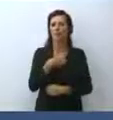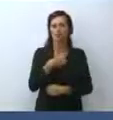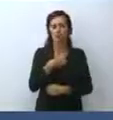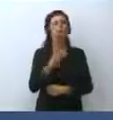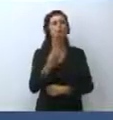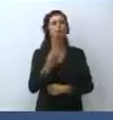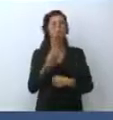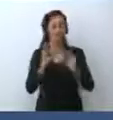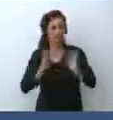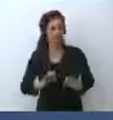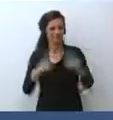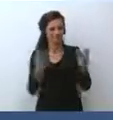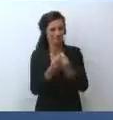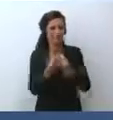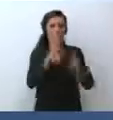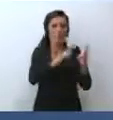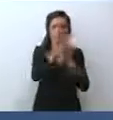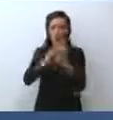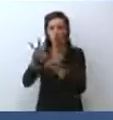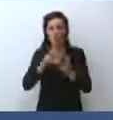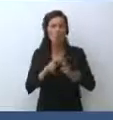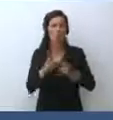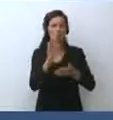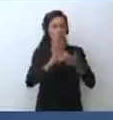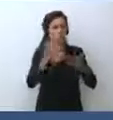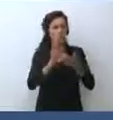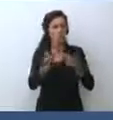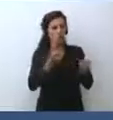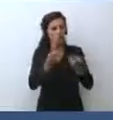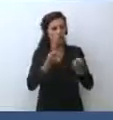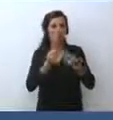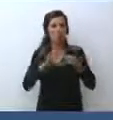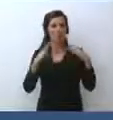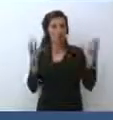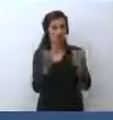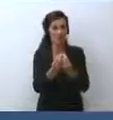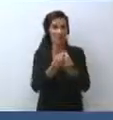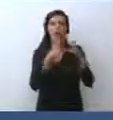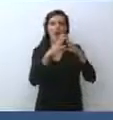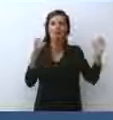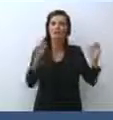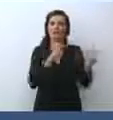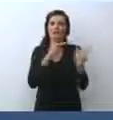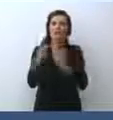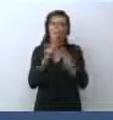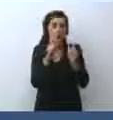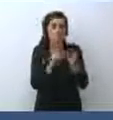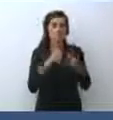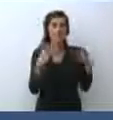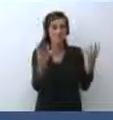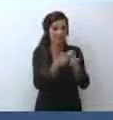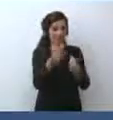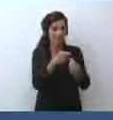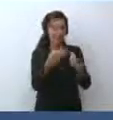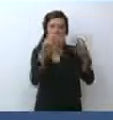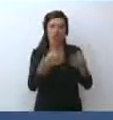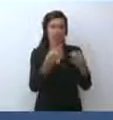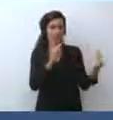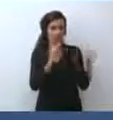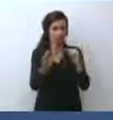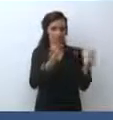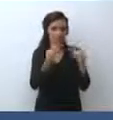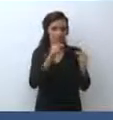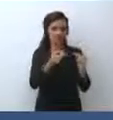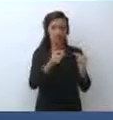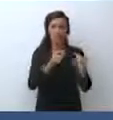gestori, i comuni, gestori delle aziende di trasporto, le regioni, e nel primo semestre,